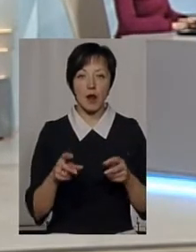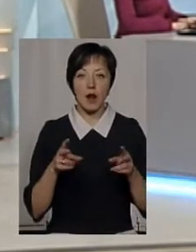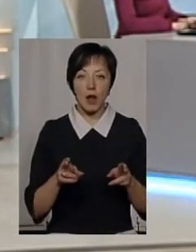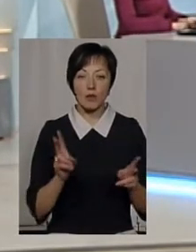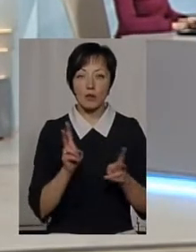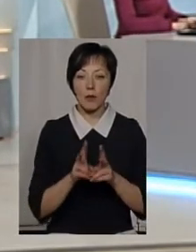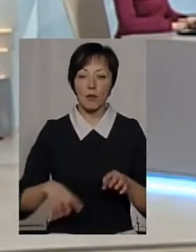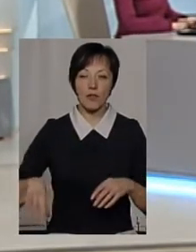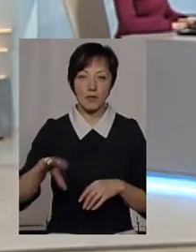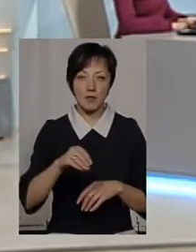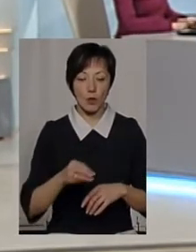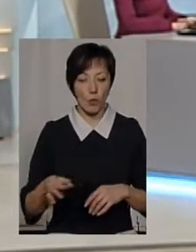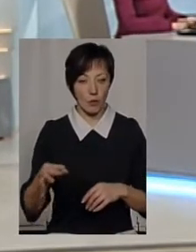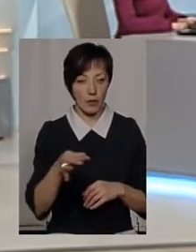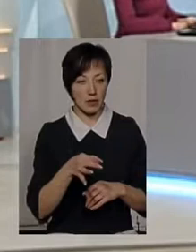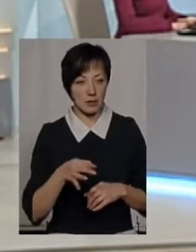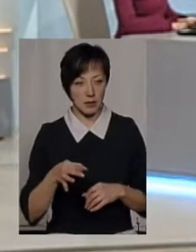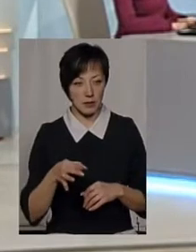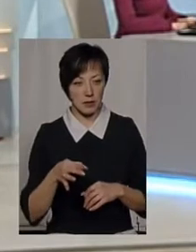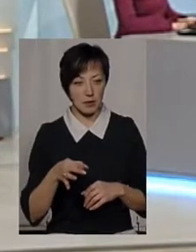раки зустрічаються по всій території області.